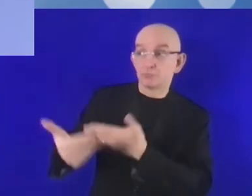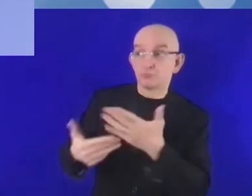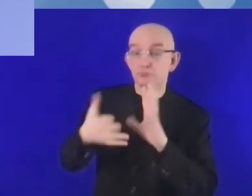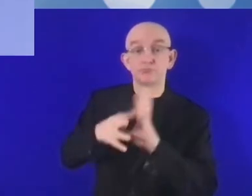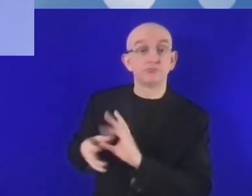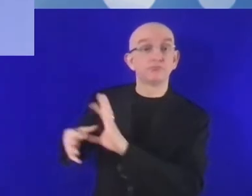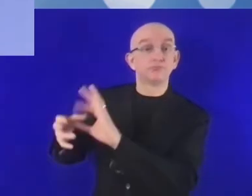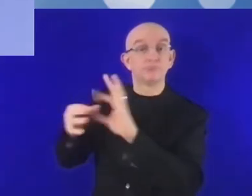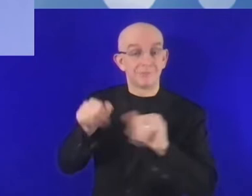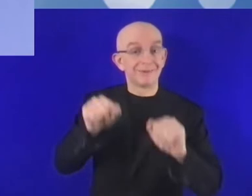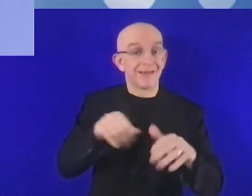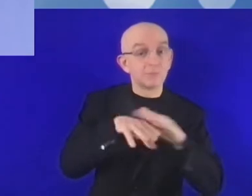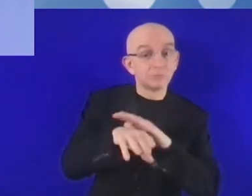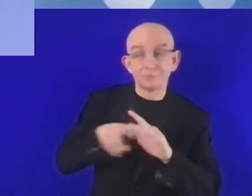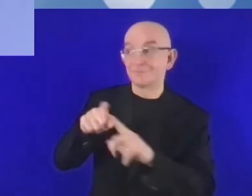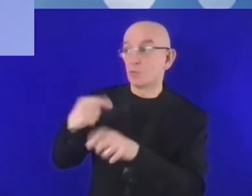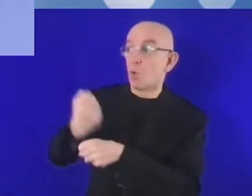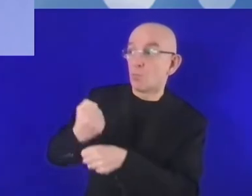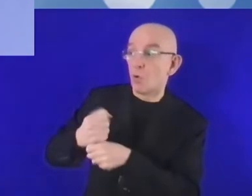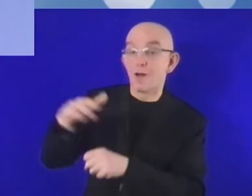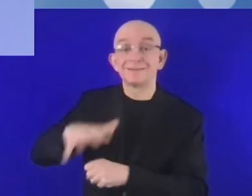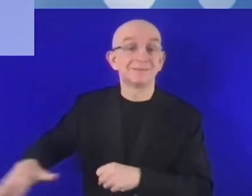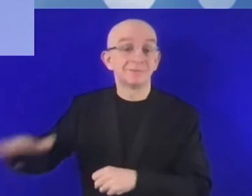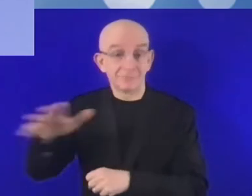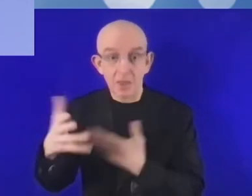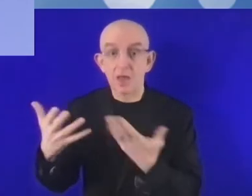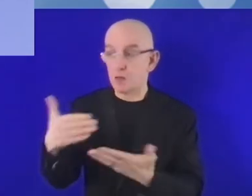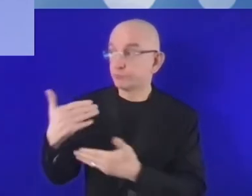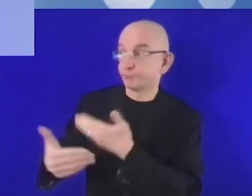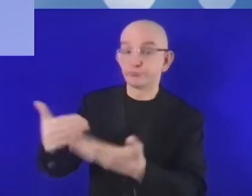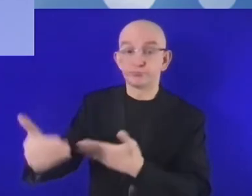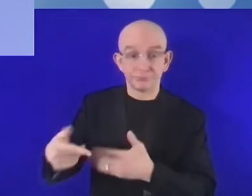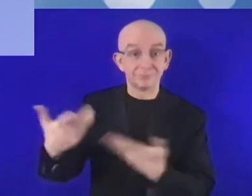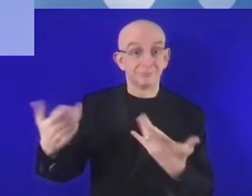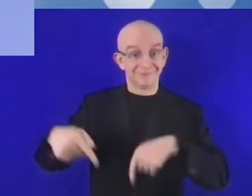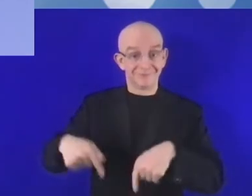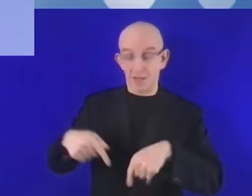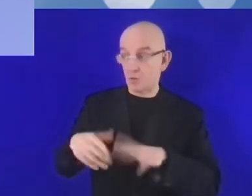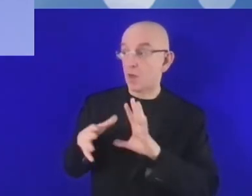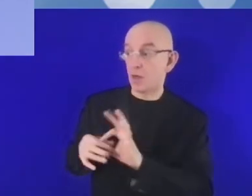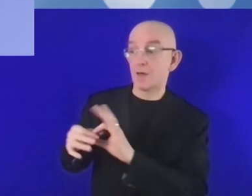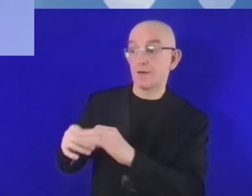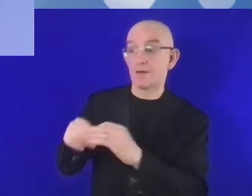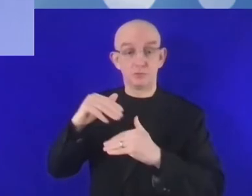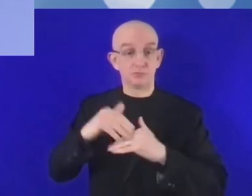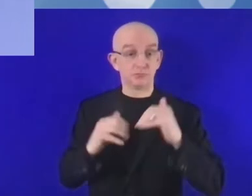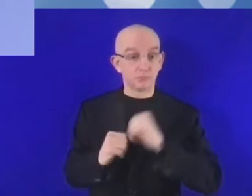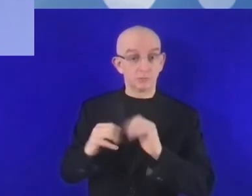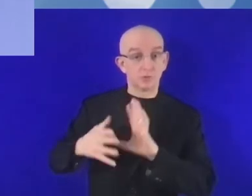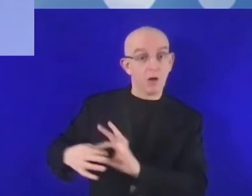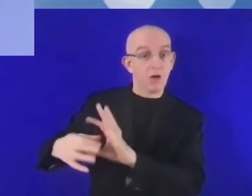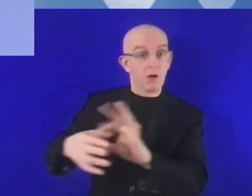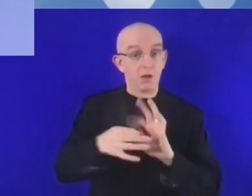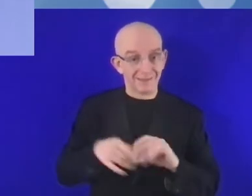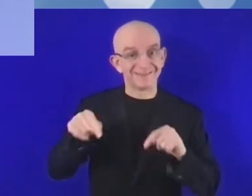jeżeli chodzi o rozwój technologii cyfrowej. To się trochę poprawia, ale cały czas jeszcze mamy problemy. Trudno jest stworzyć